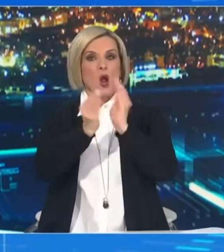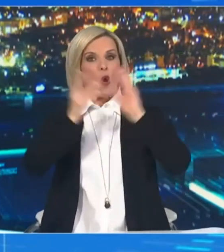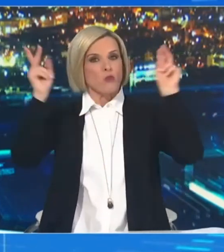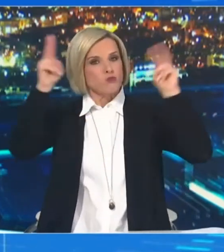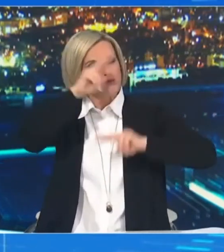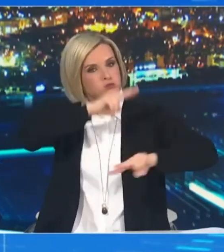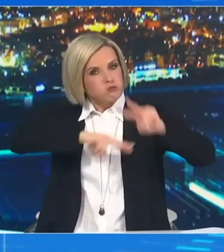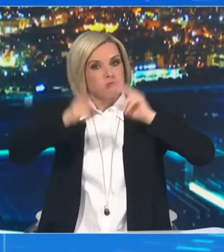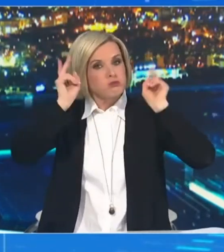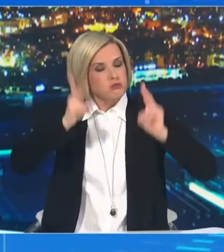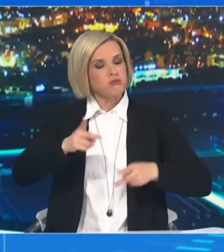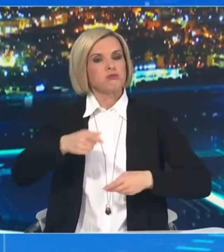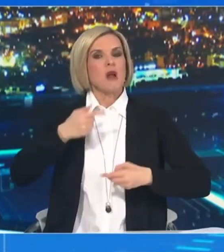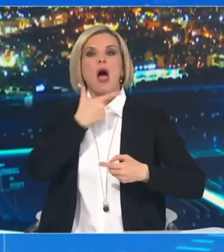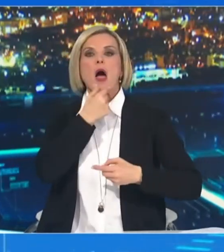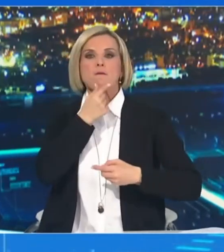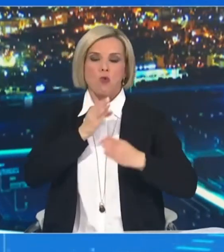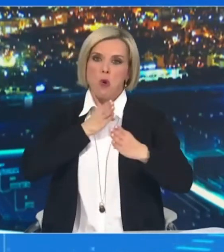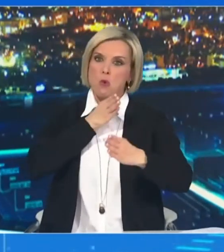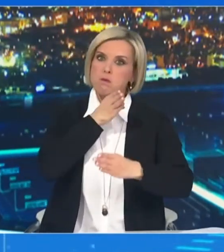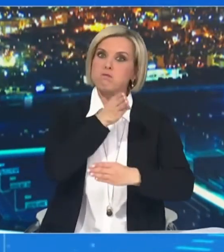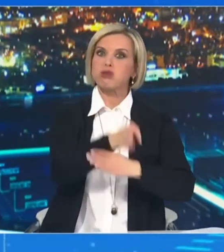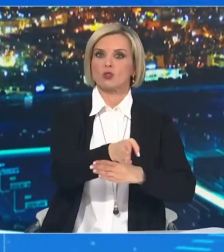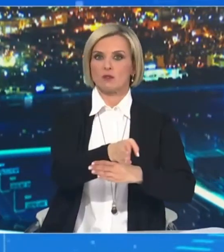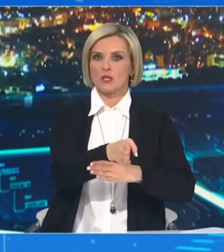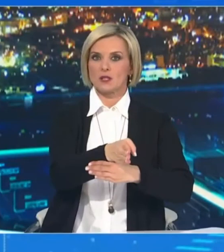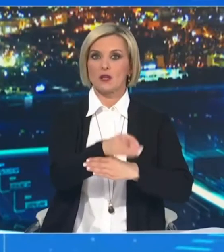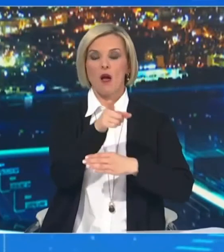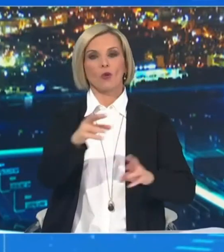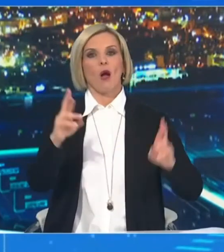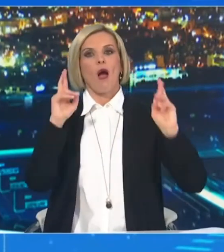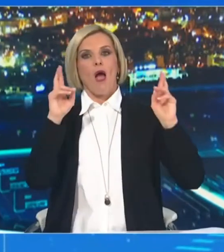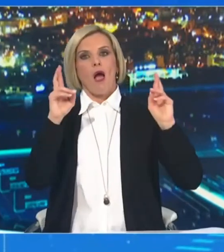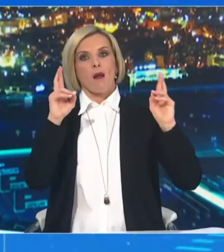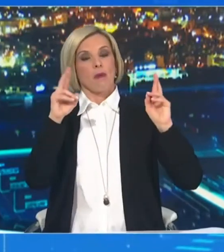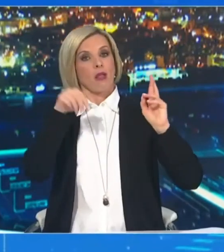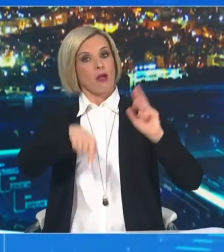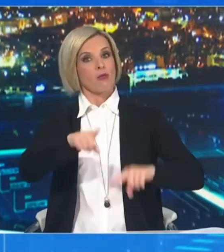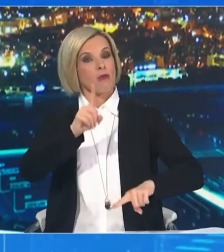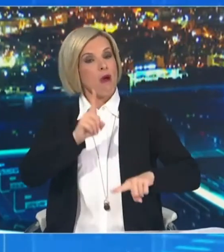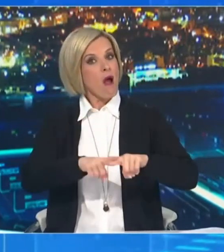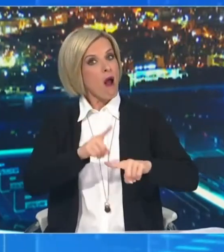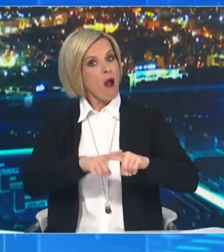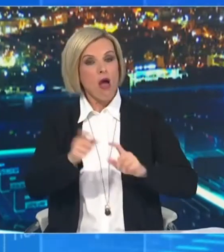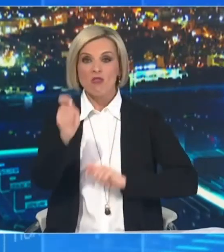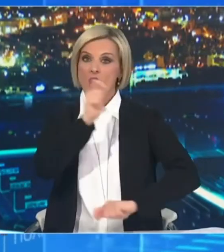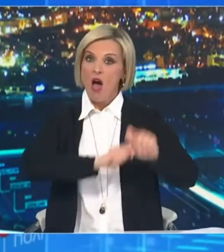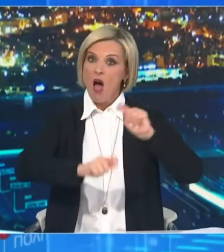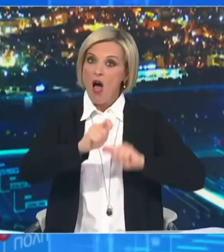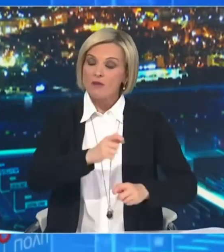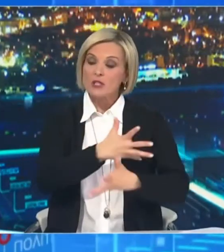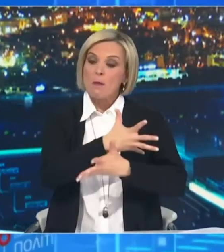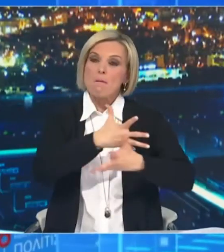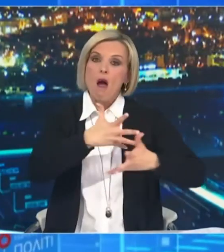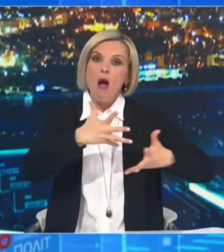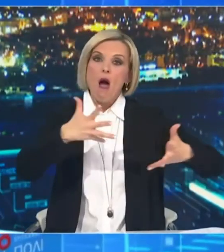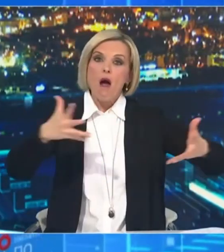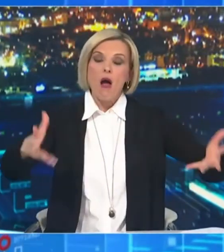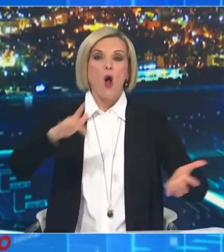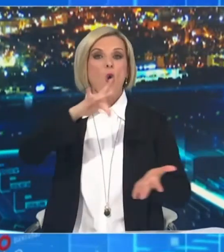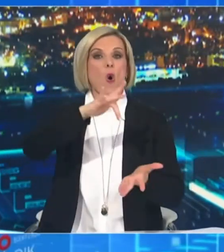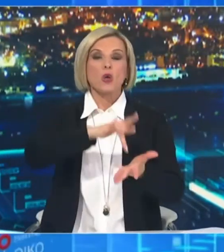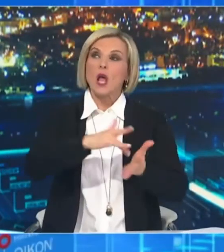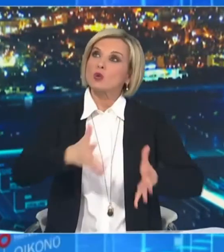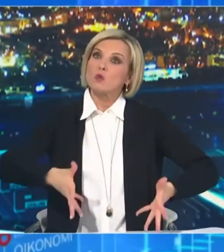εμβολιαστούν. Νομίζω ότι είναι το πιο αισιόδοξο μήνυμα ότι η εμπιστοσύνη